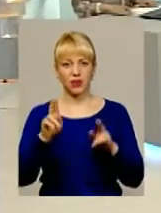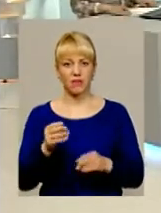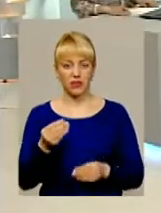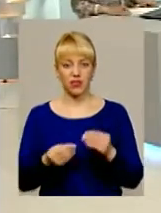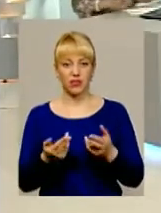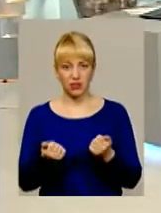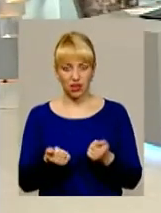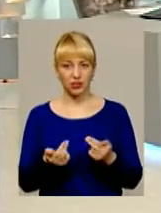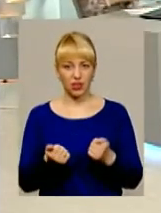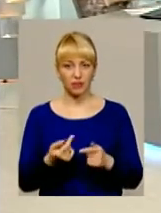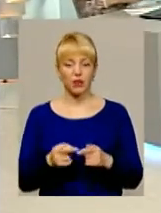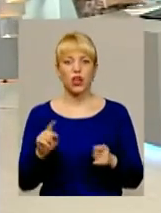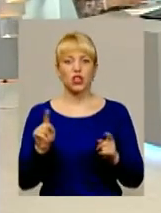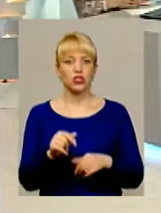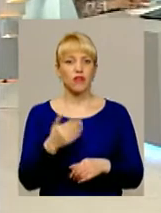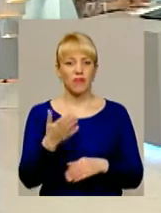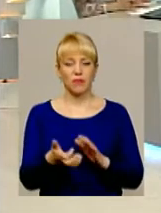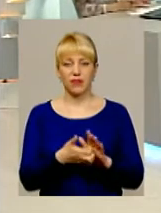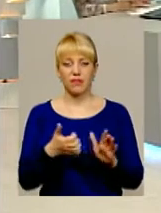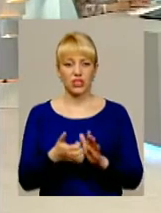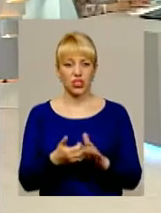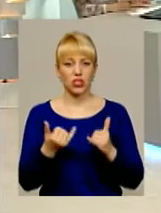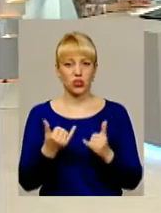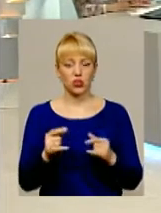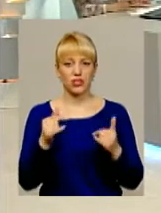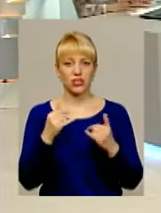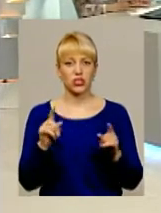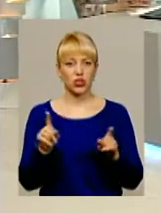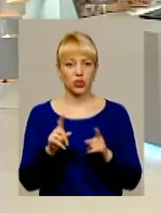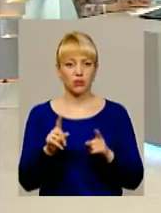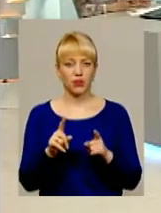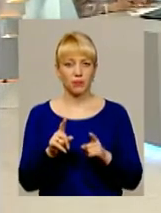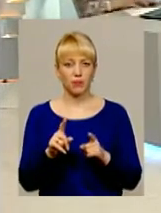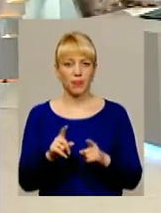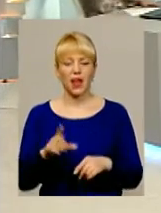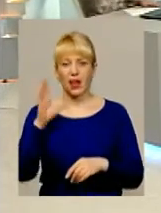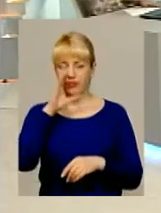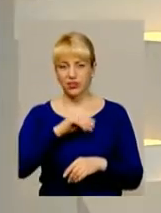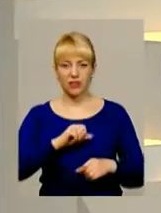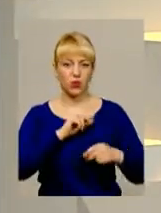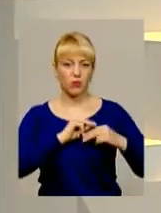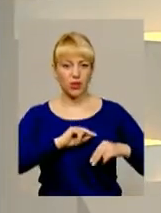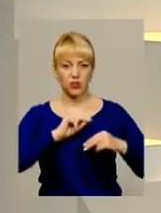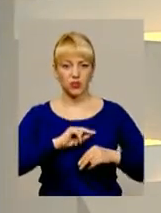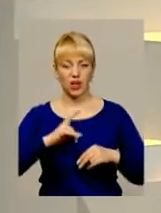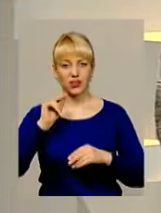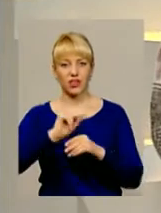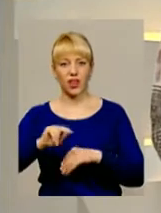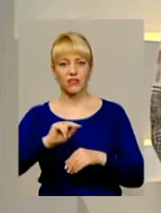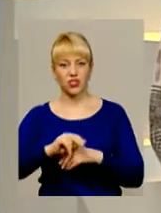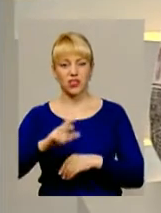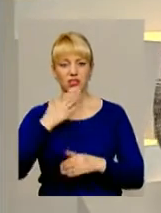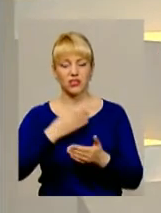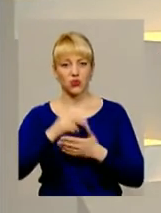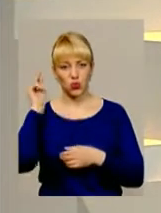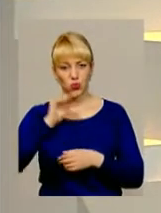Іванович? Так. Що і вам не вистачає зараз для того, аби ефективно працювати, навчати своїх